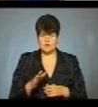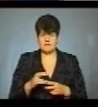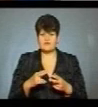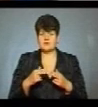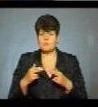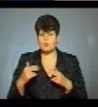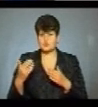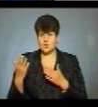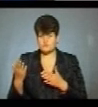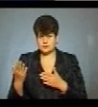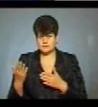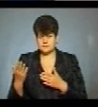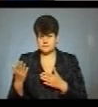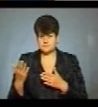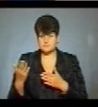Дніпропетровську.